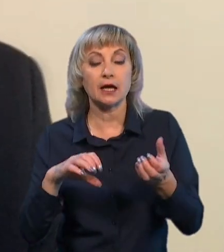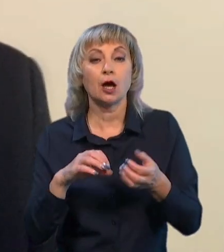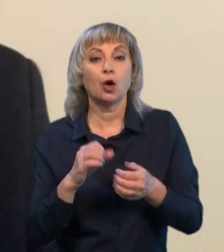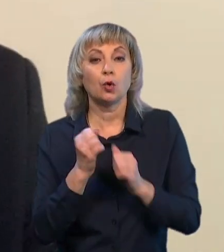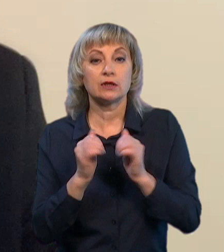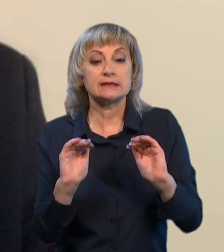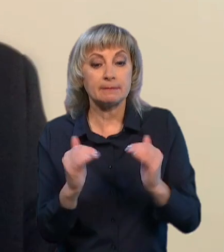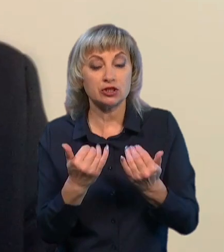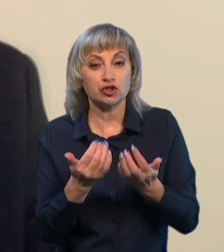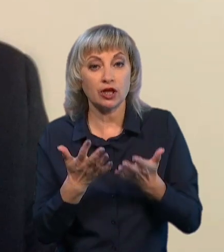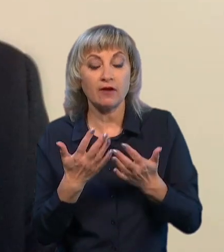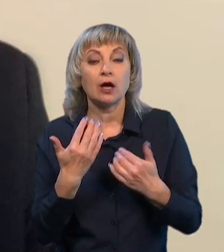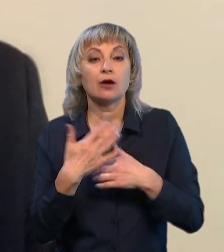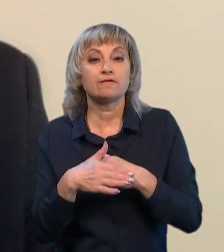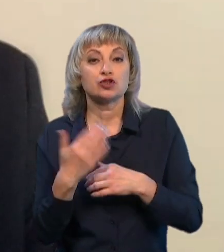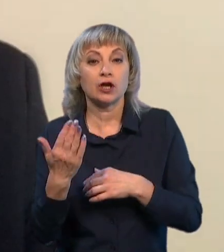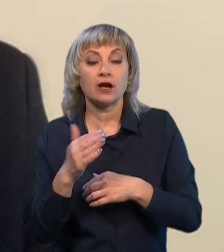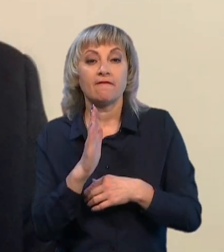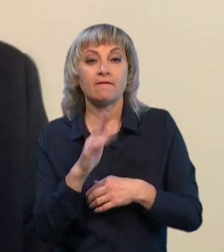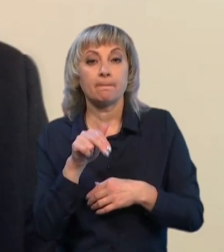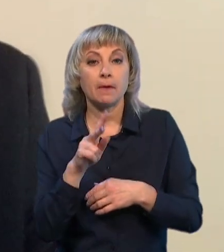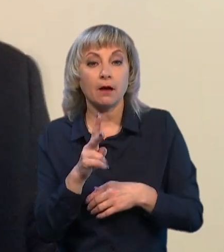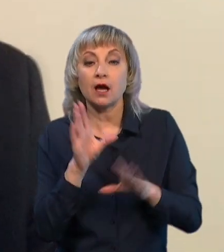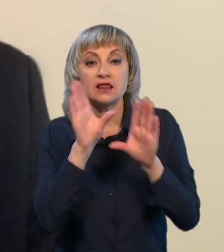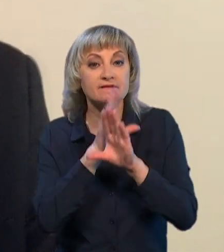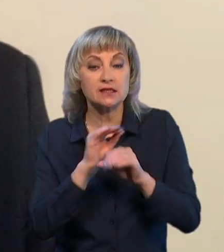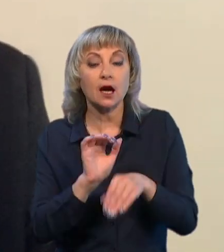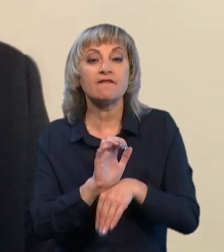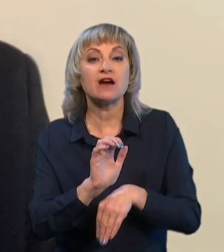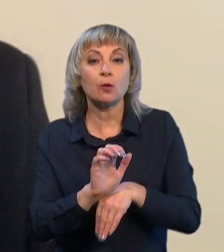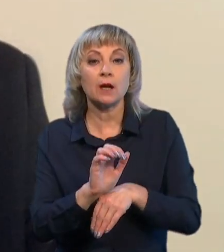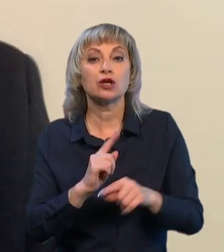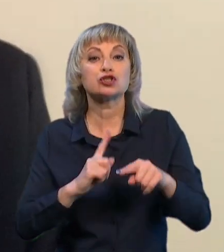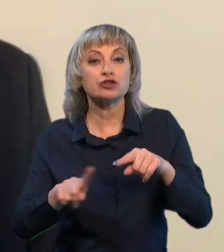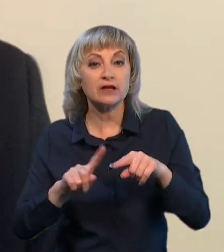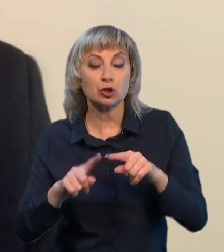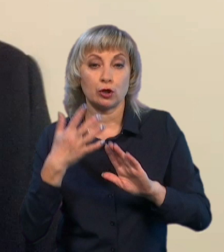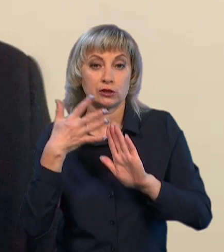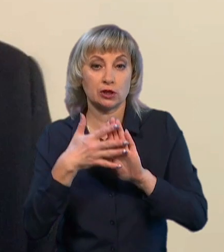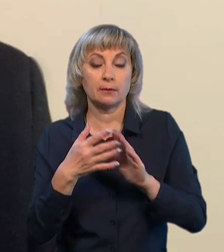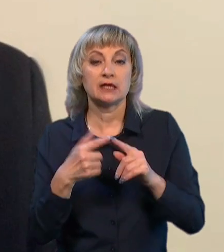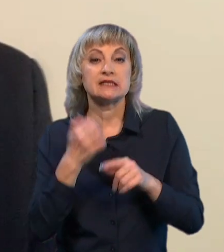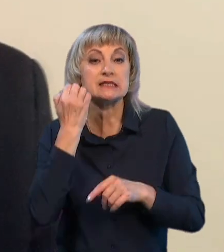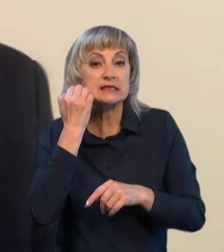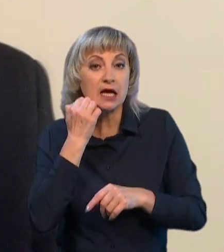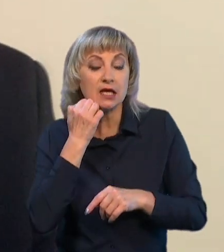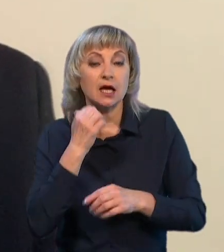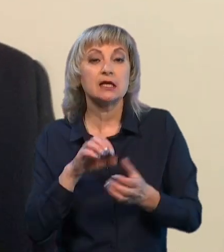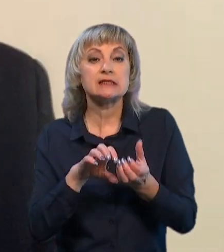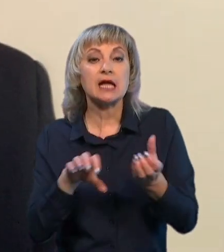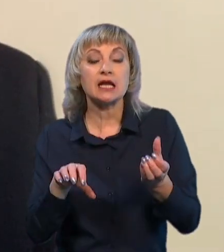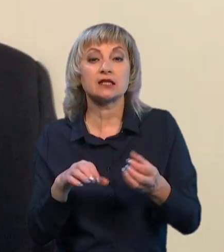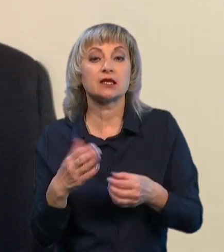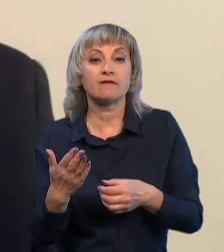явно, тому вже їхня ВПК не встигає виробляти швидко. Зрозуміло, ці всі старі снаряди, вони